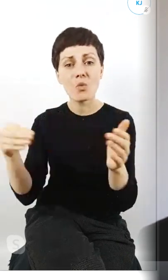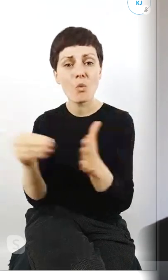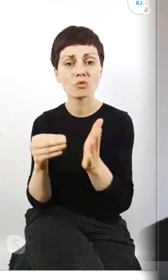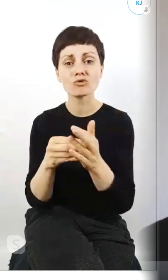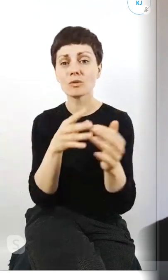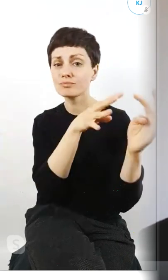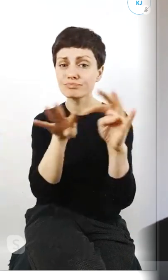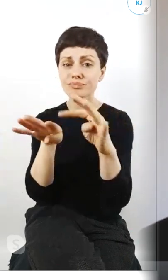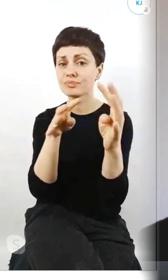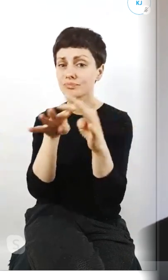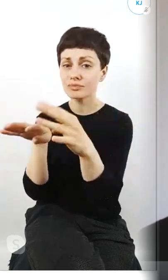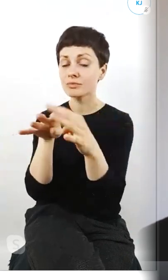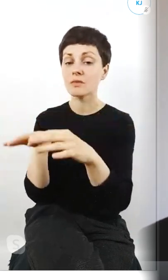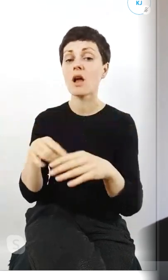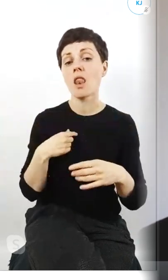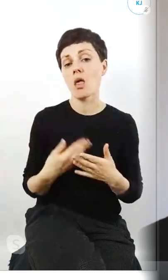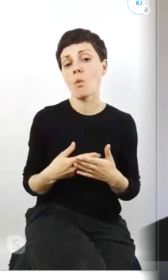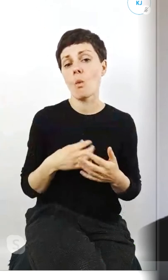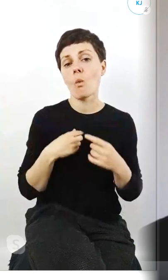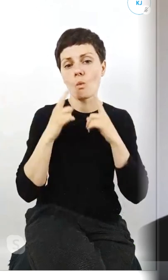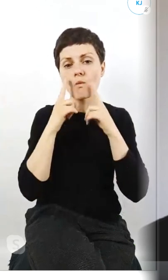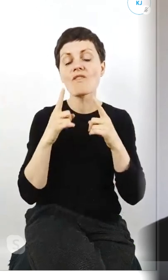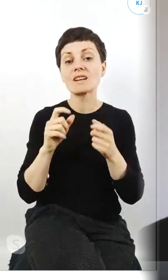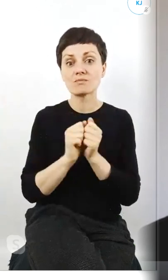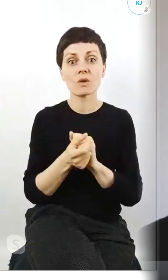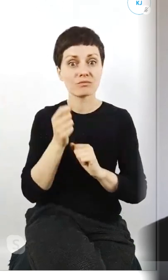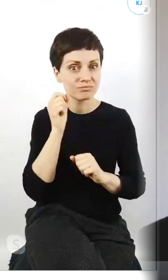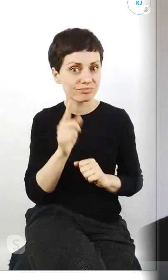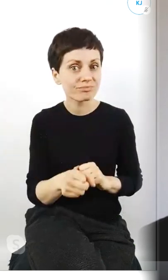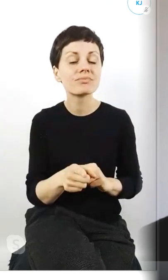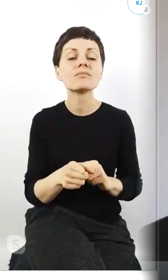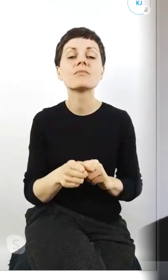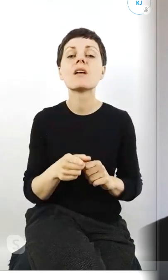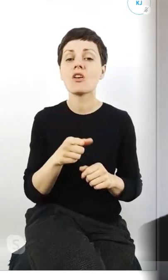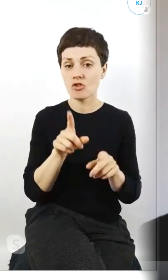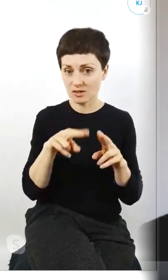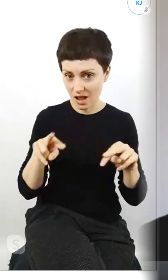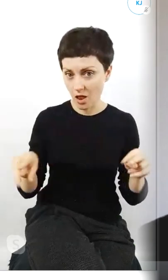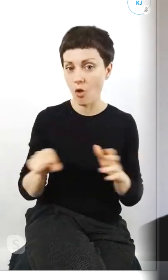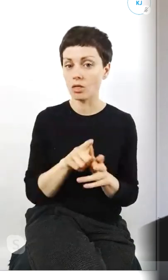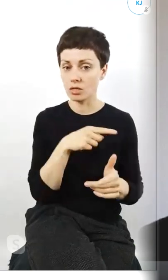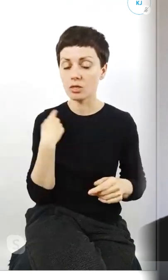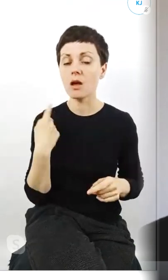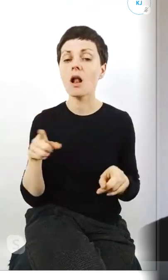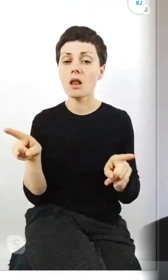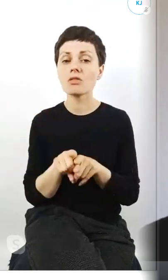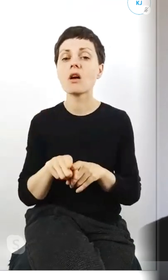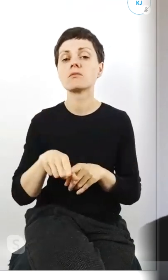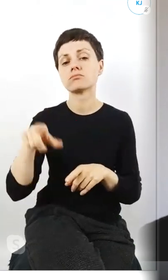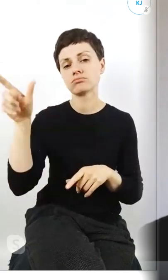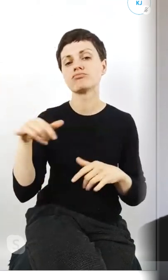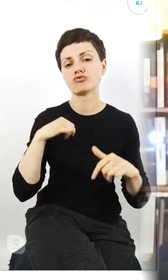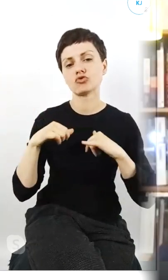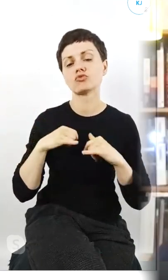jestem tego właśnie zdania że zmiana już się dzieje i to zależy również od nas jak i również od rządzących